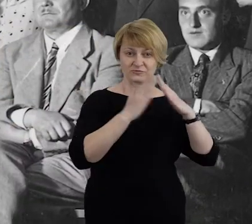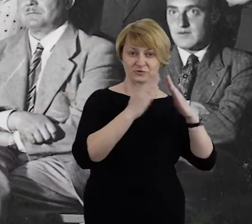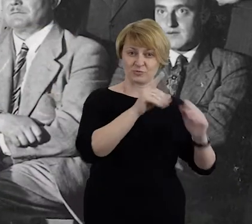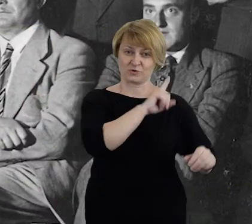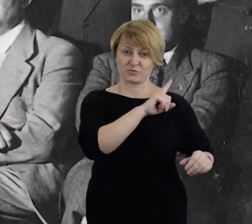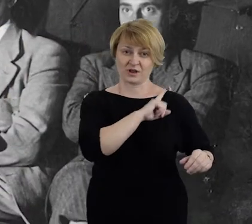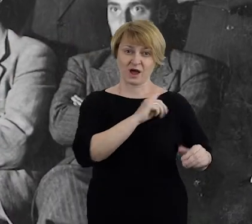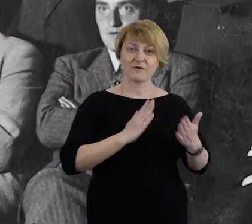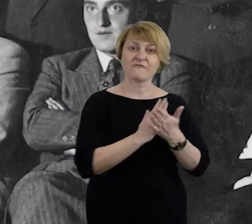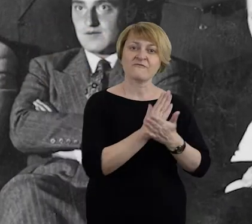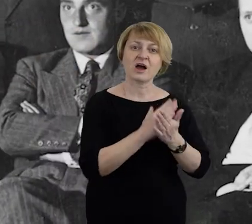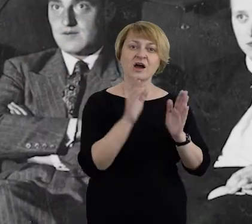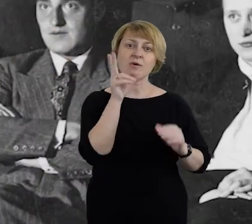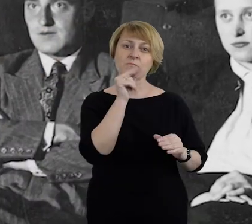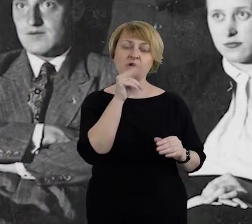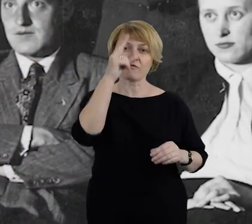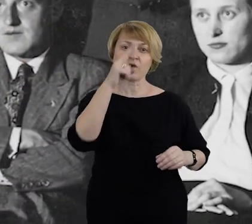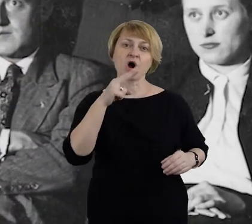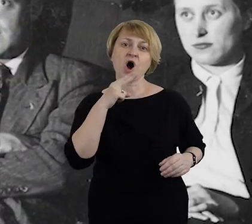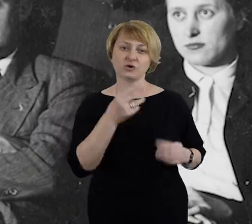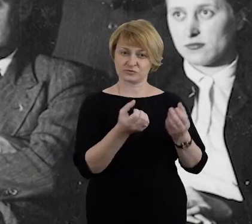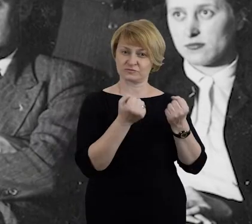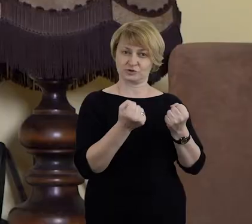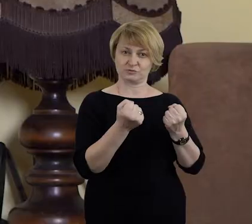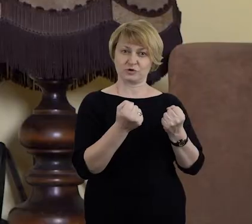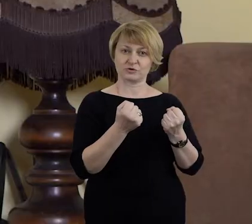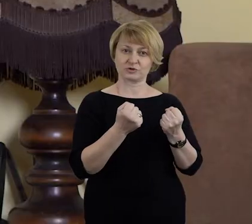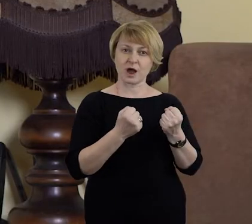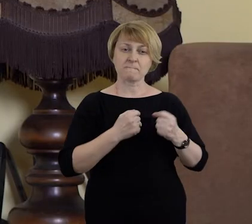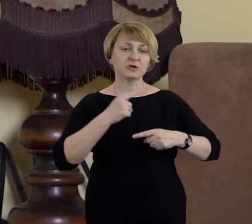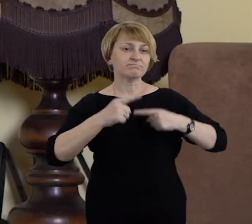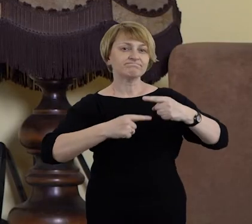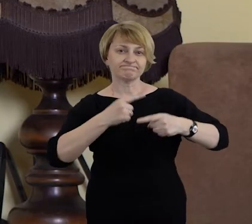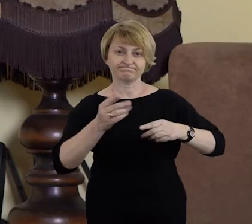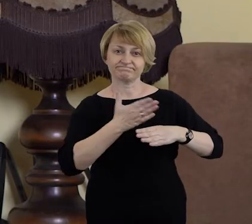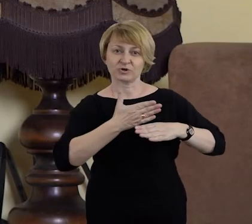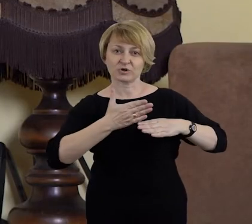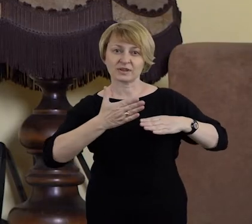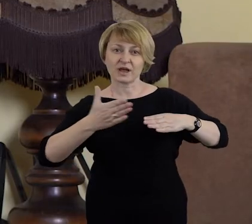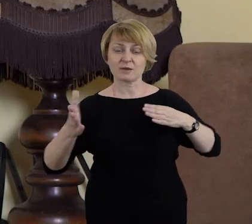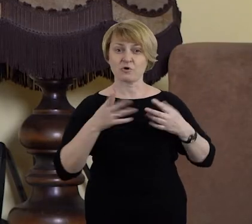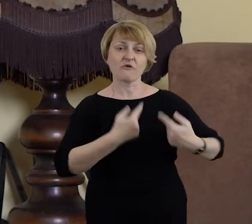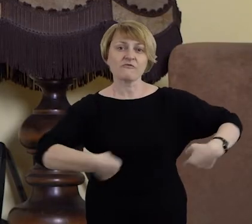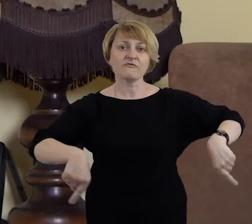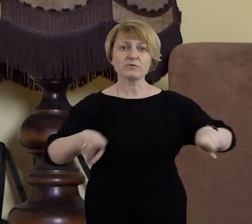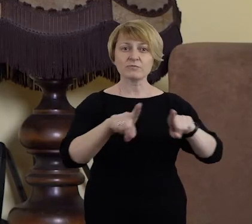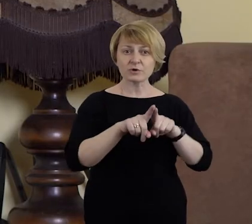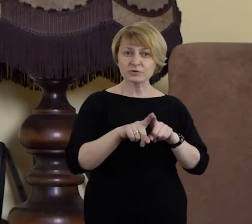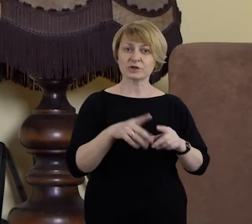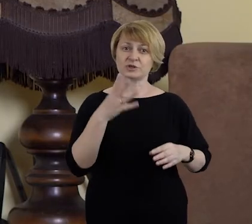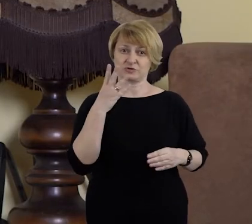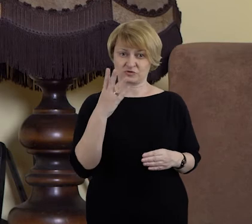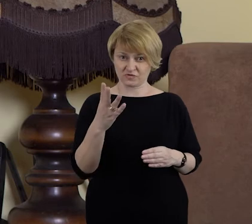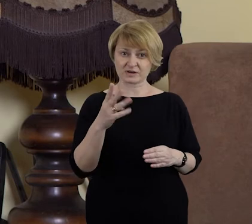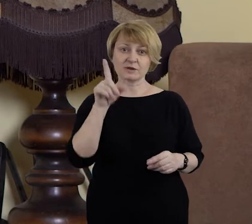wiarę i mowę ojców zachować. A kontynuacją tego było oczywiście wypełnianie tego